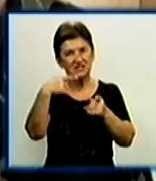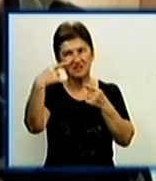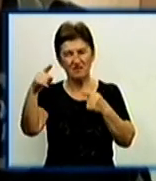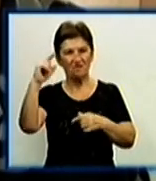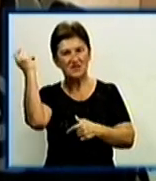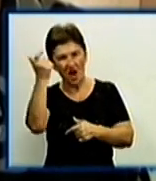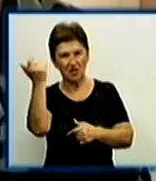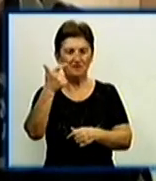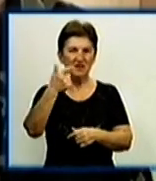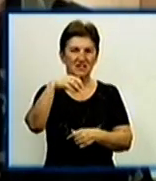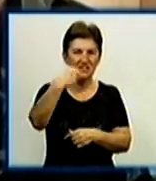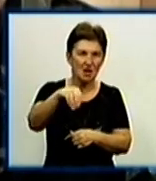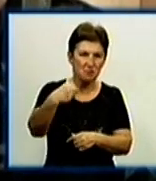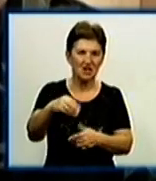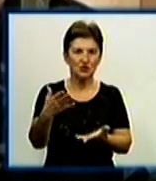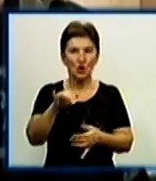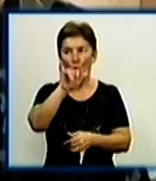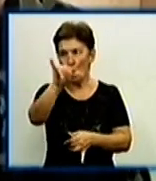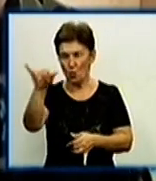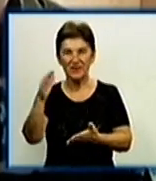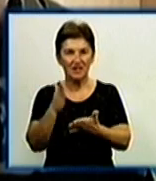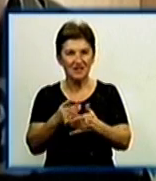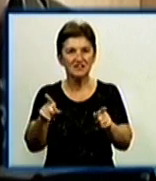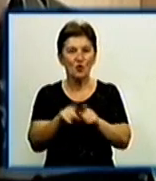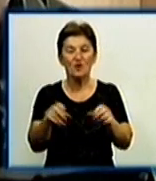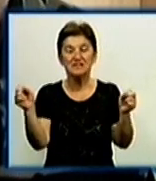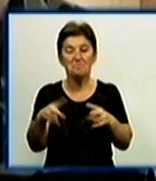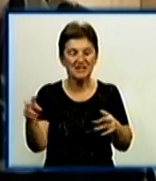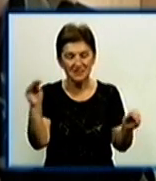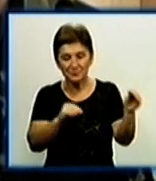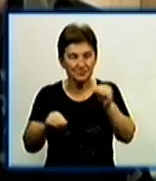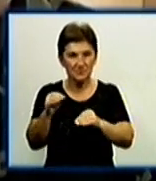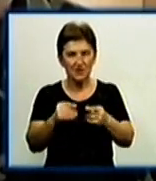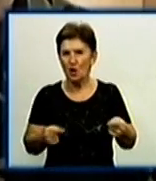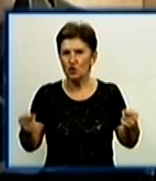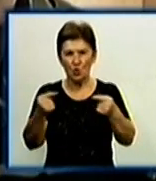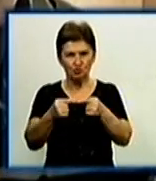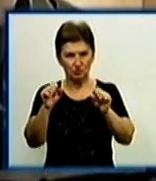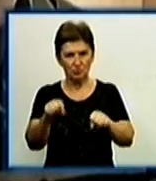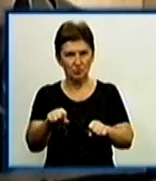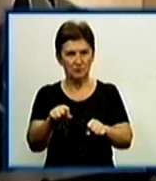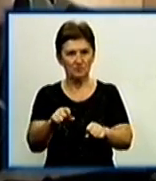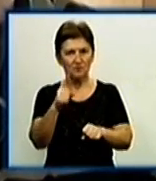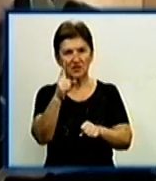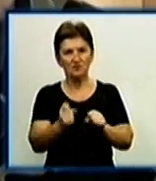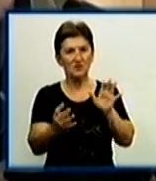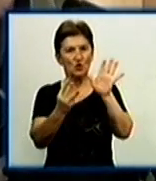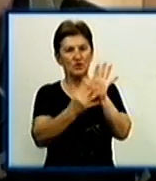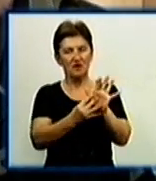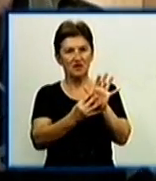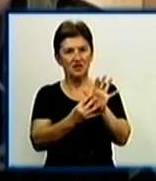Харків, Запоріжжя, де у них є таке остаткування, де більш точно можна определити. Показує процент 99,9